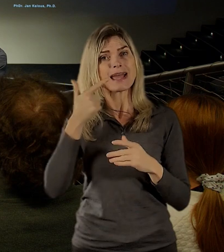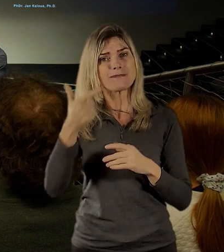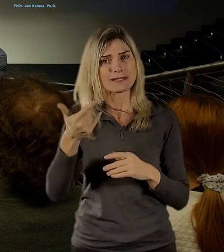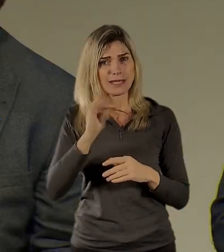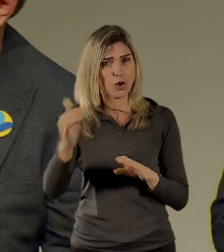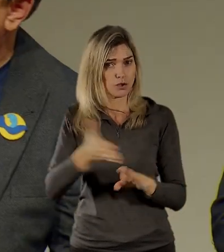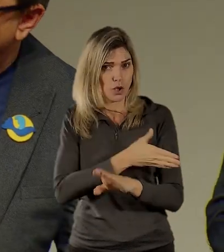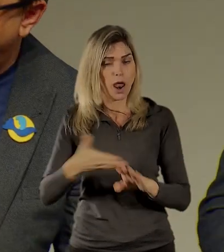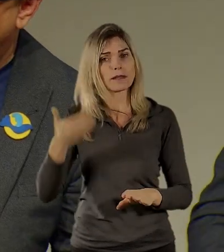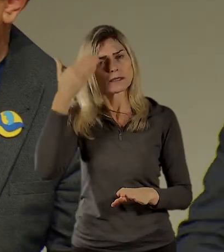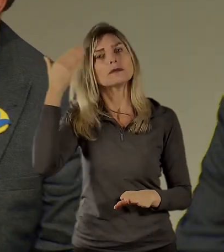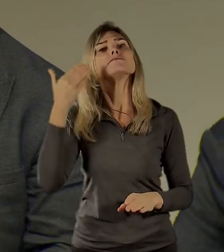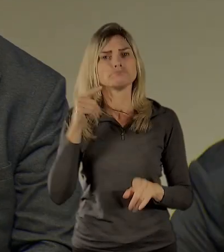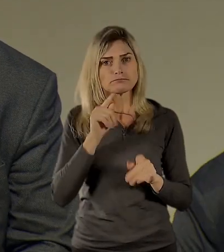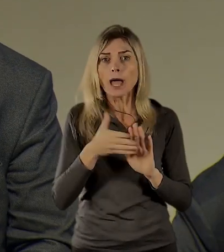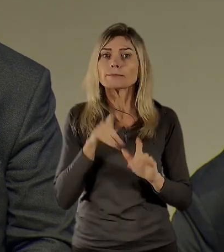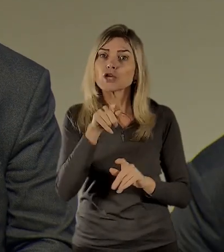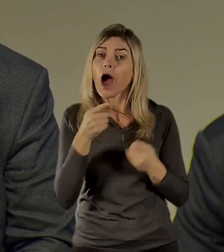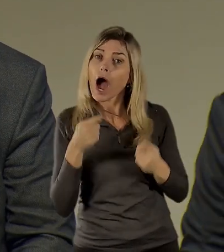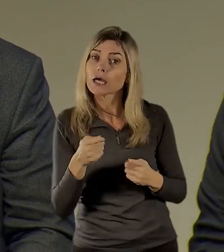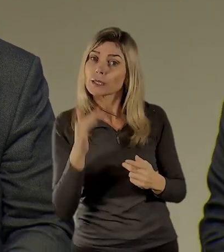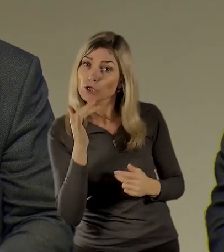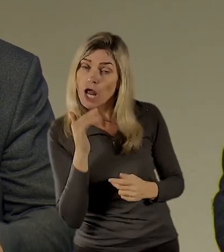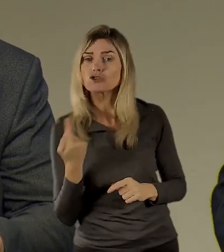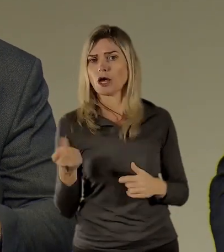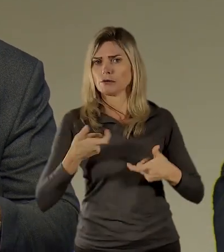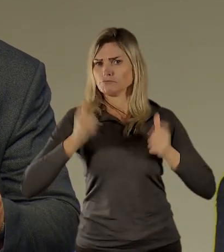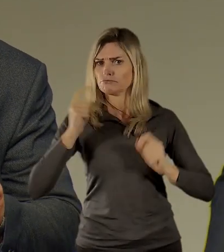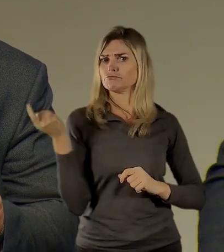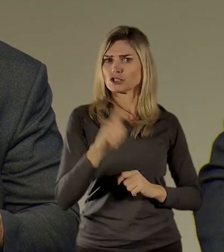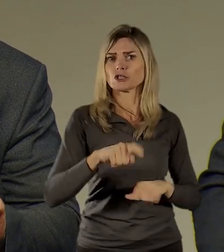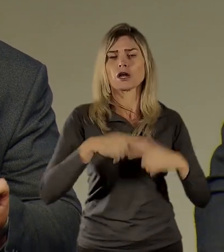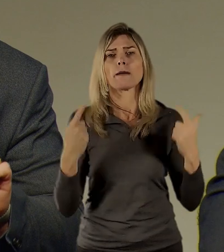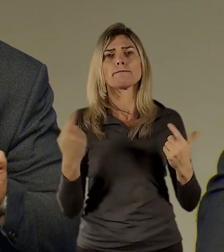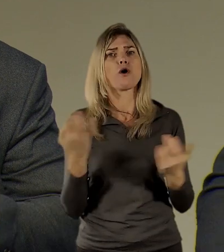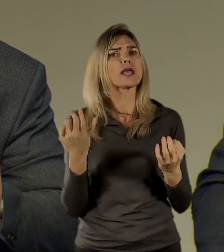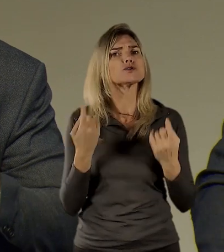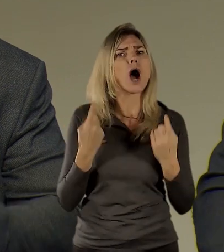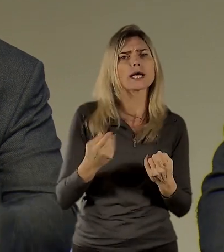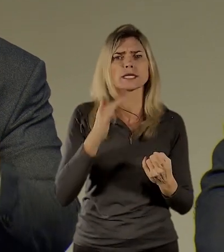zrovna na nějakou přednášku nebo na výstavu a tak dále. Takže kdo chce, tak si to místo najde